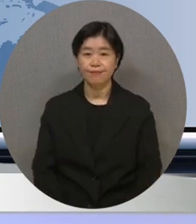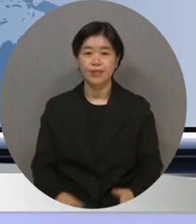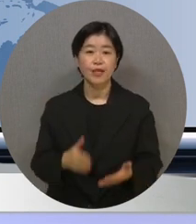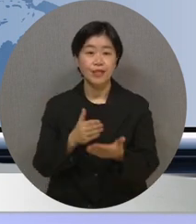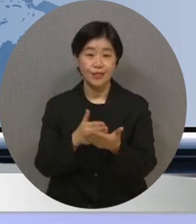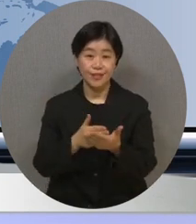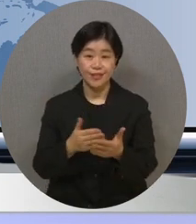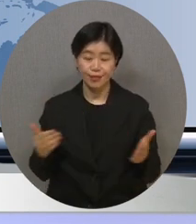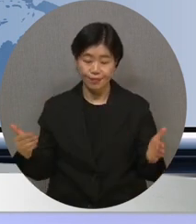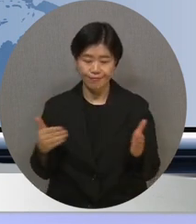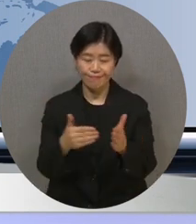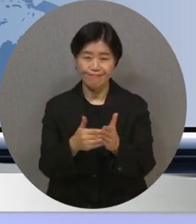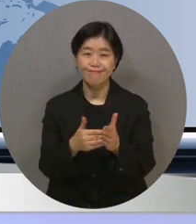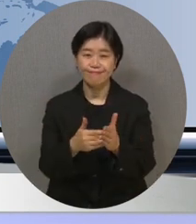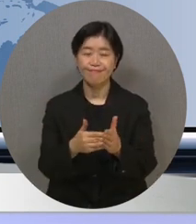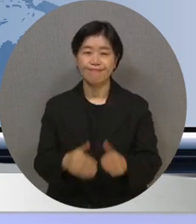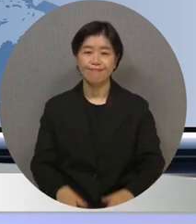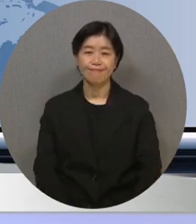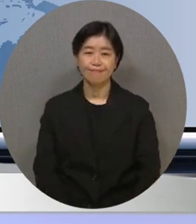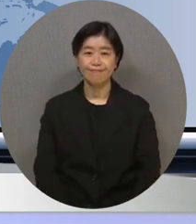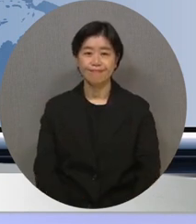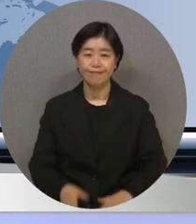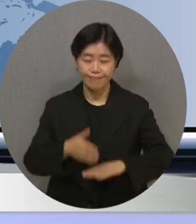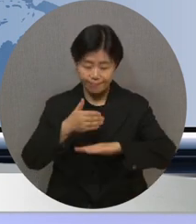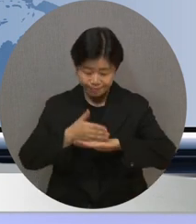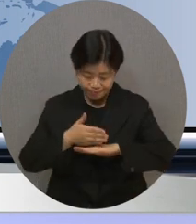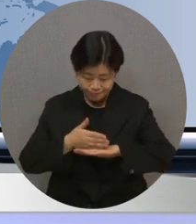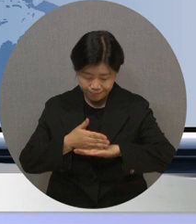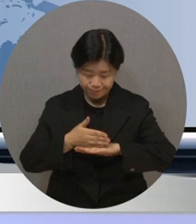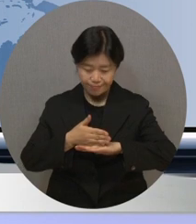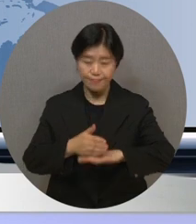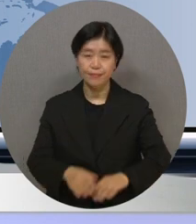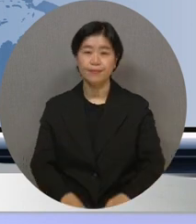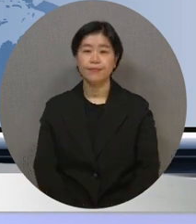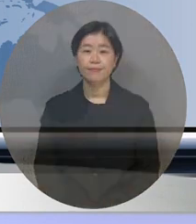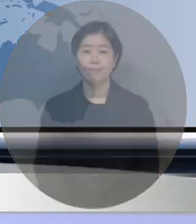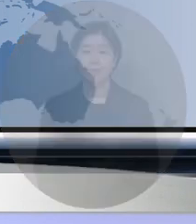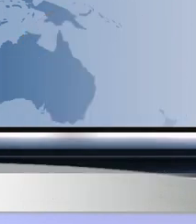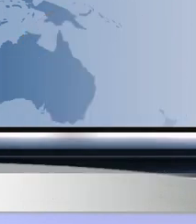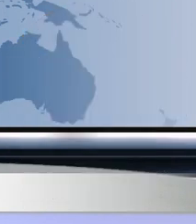복지TV 뉴스24를 마칩니다. 시청해주신 여러분 고맙습니다.